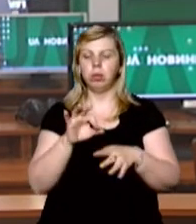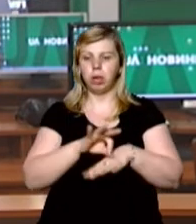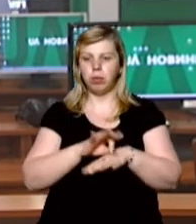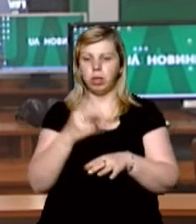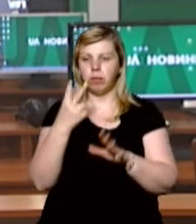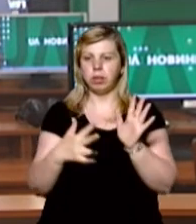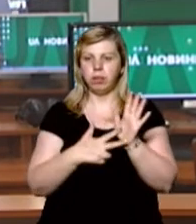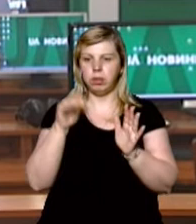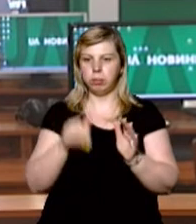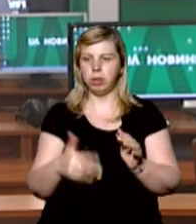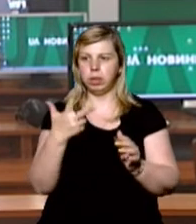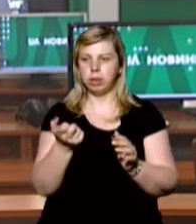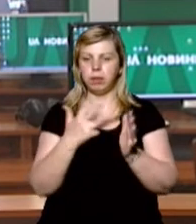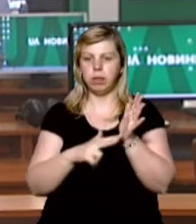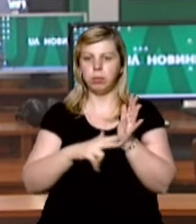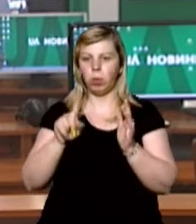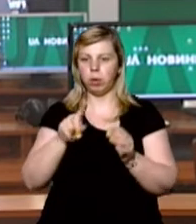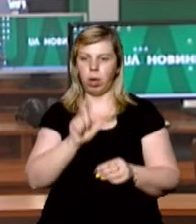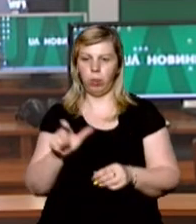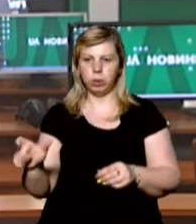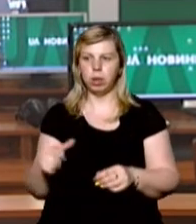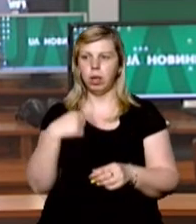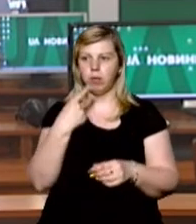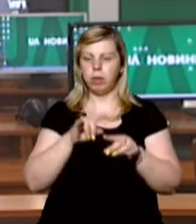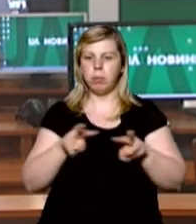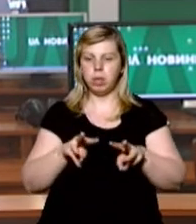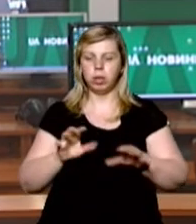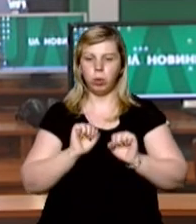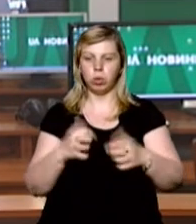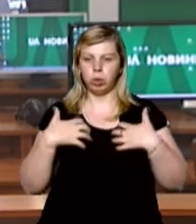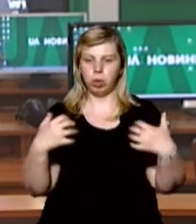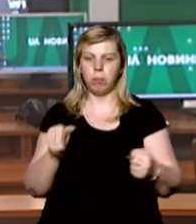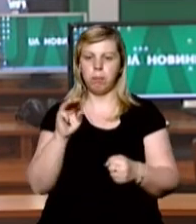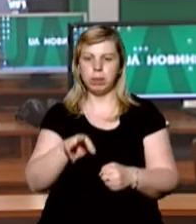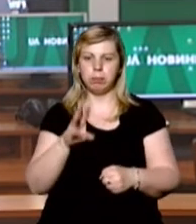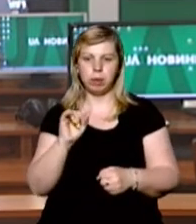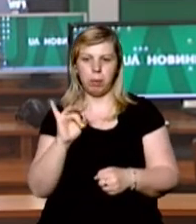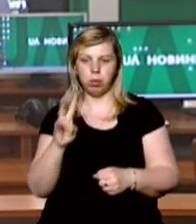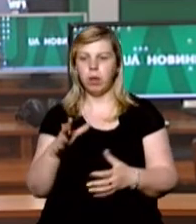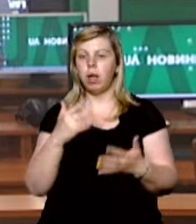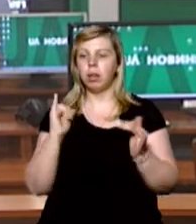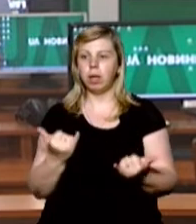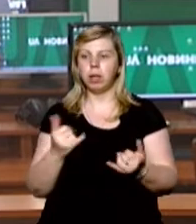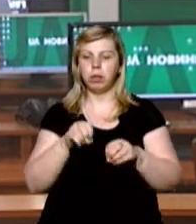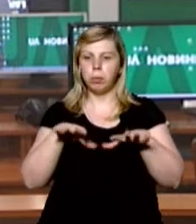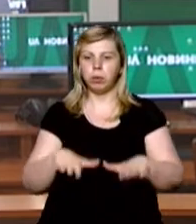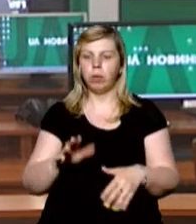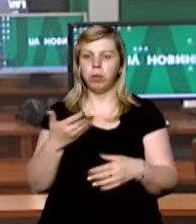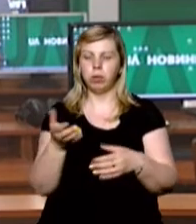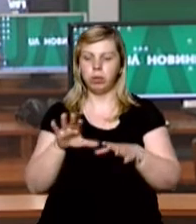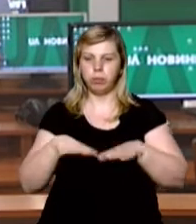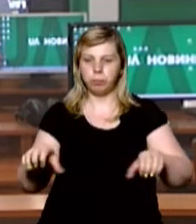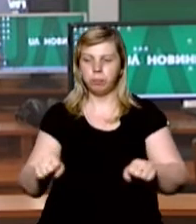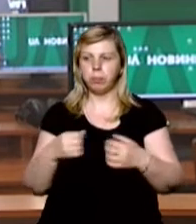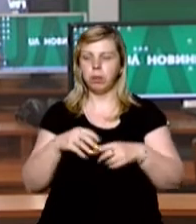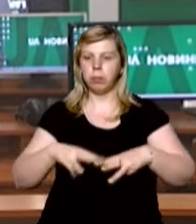28 381 людина, каже міністр охорони здоров'я Максим Степанов. Наразі постановою уряду, якою